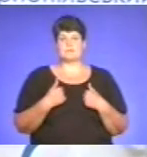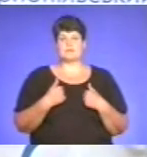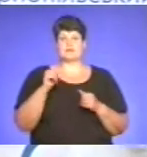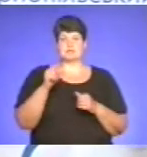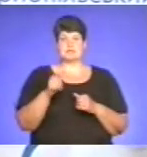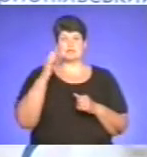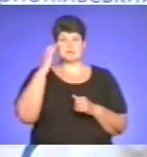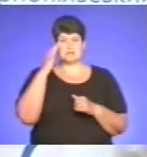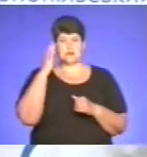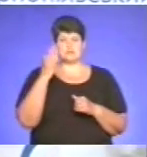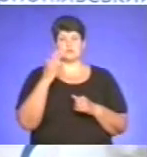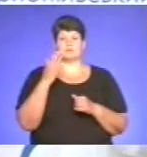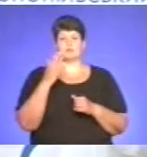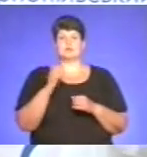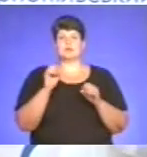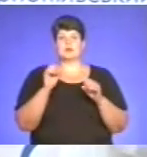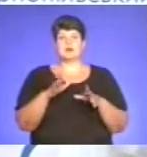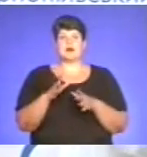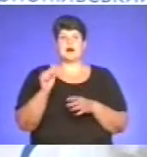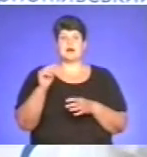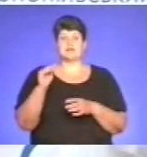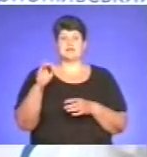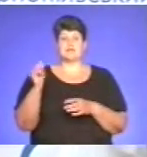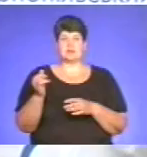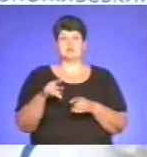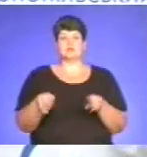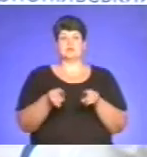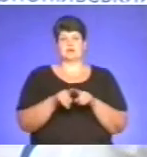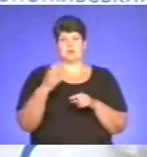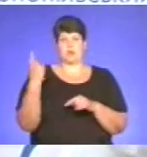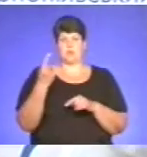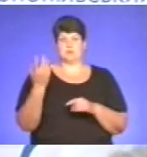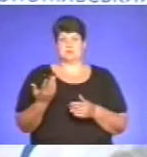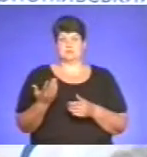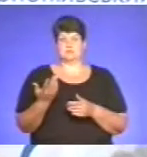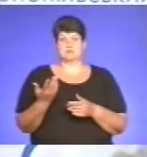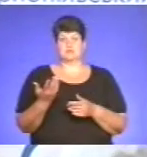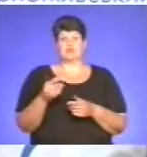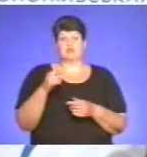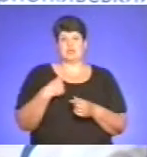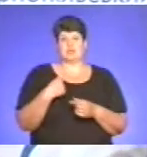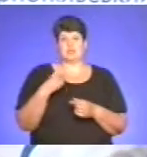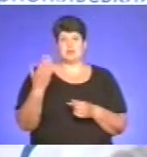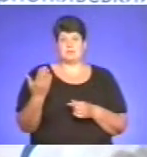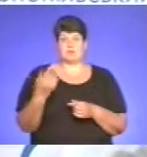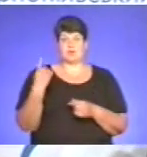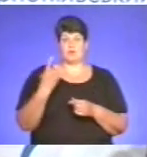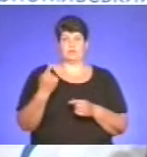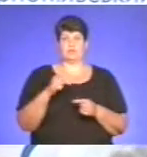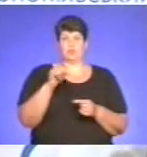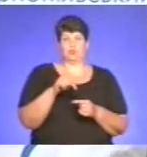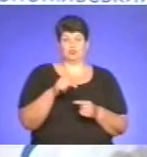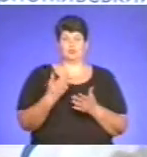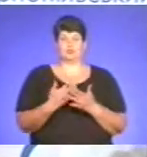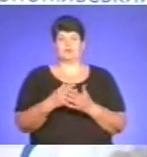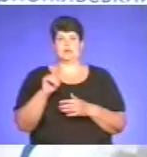яка фризерує асфальт достатньо швидко, ефективно, вона взагалі одна на область. І теж вони між нами і областью. То вони тут, фактично,